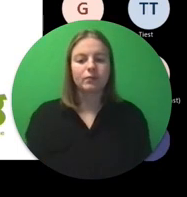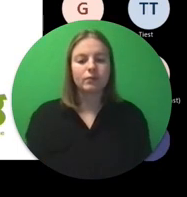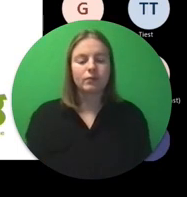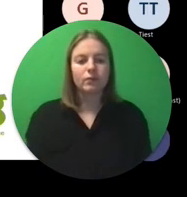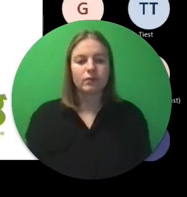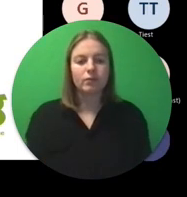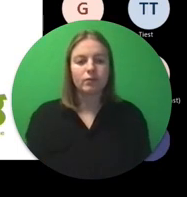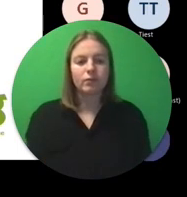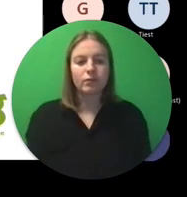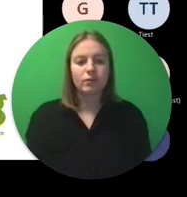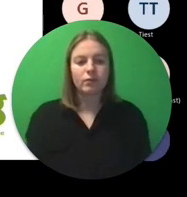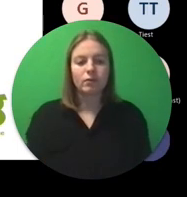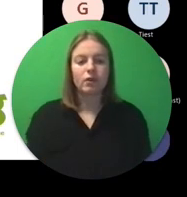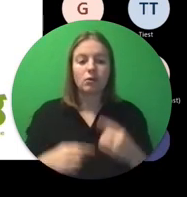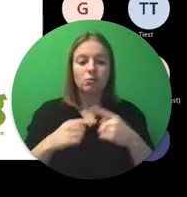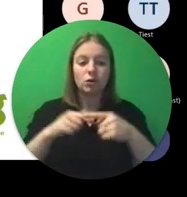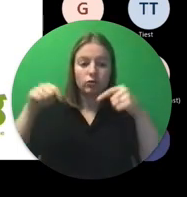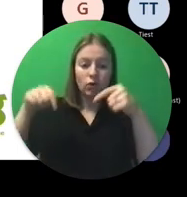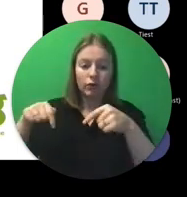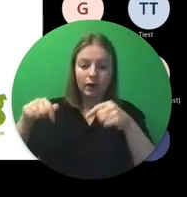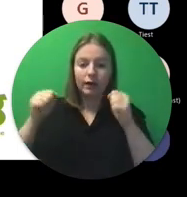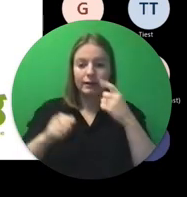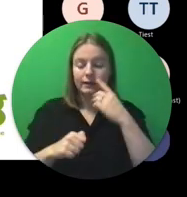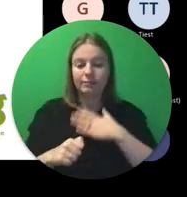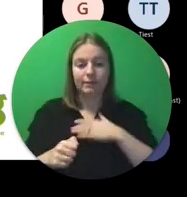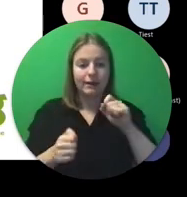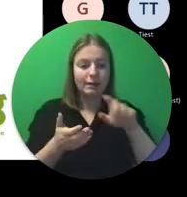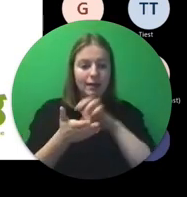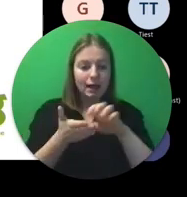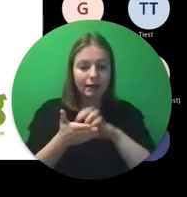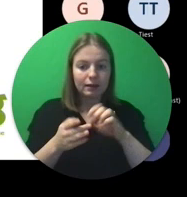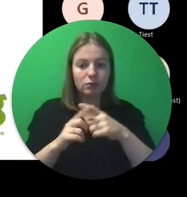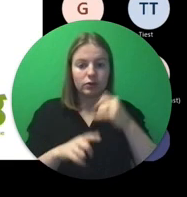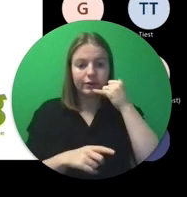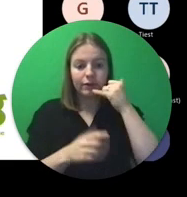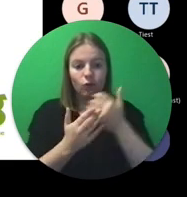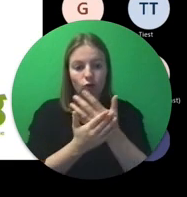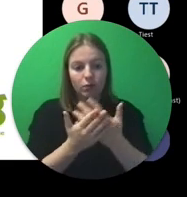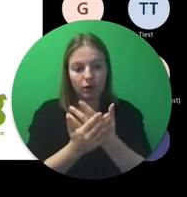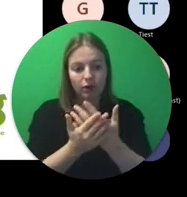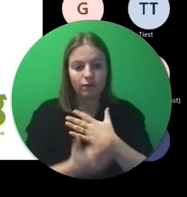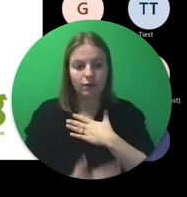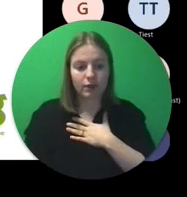En helemaal onderaan zie je mijn e-mailadres en telefoonnummer.